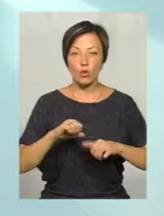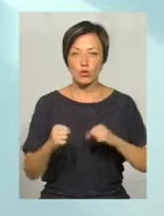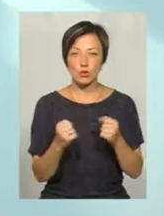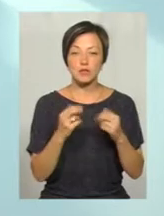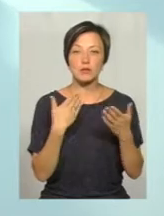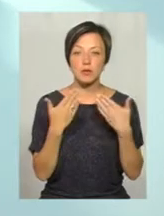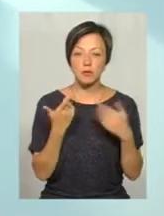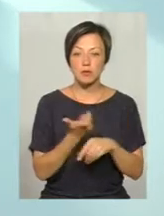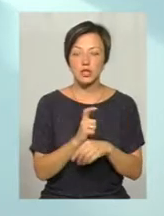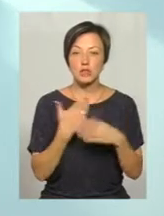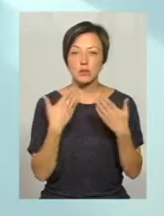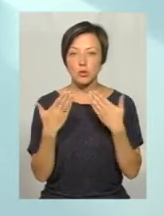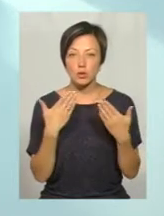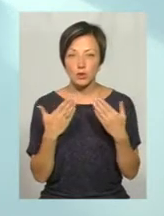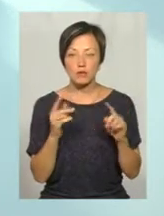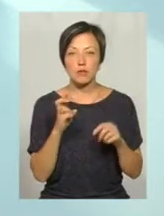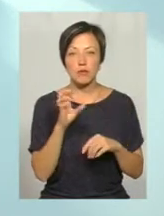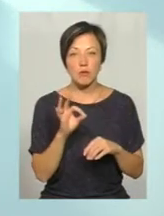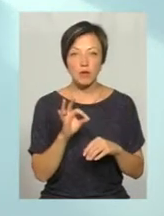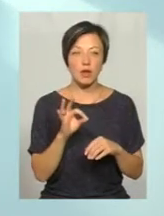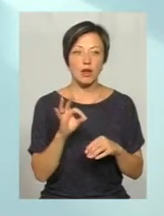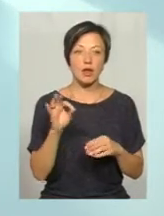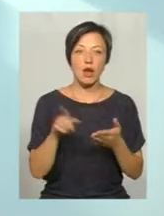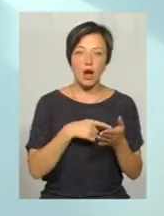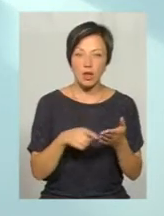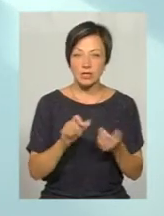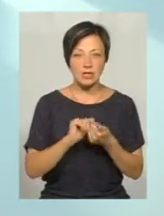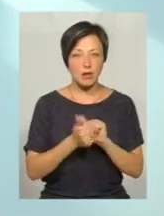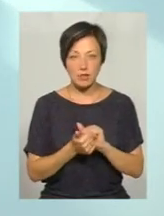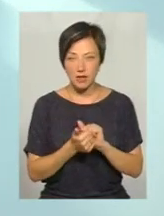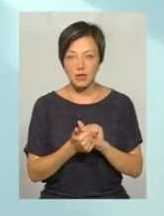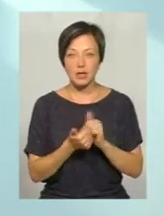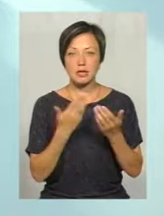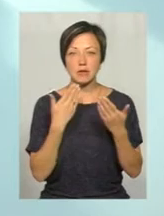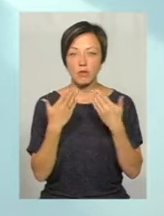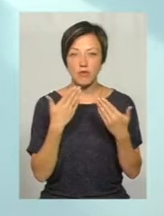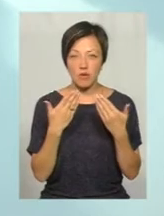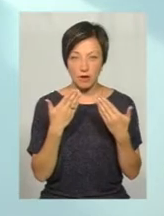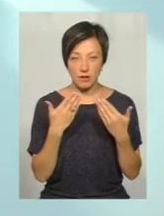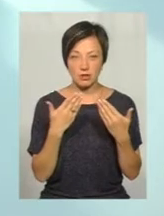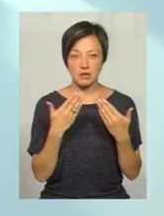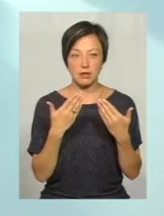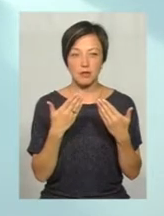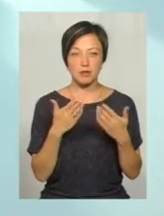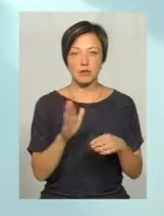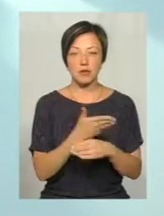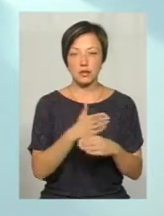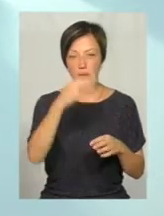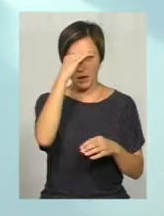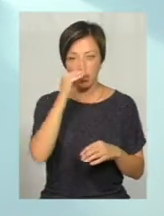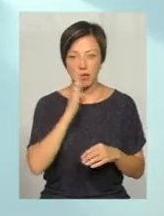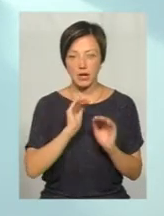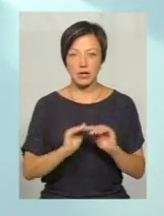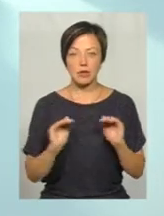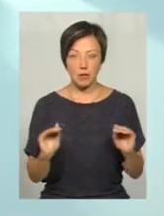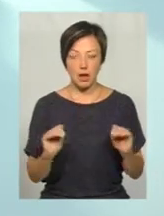спілкуйтесь, більше спілкуйтесь, тому що ні додатки, ні гаджети не замінять стосунків, стосунків між батьками і